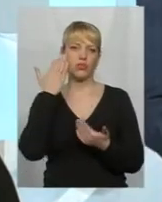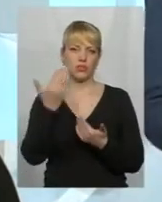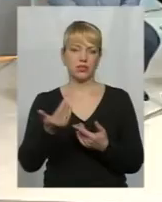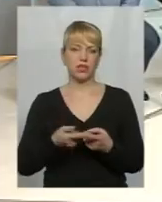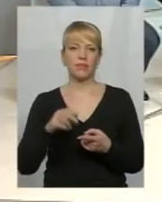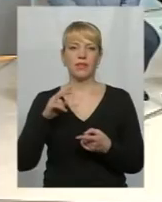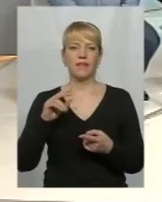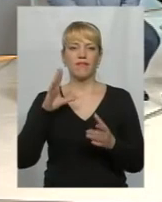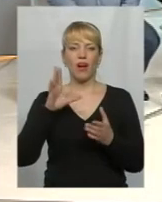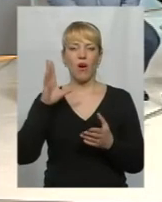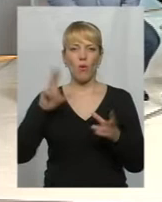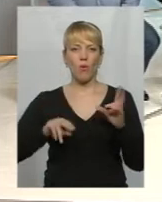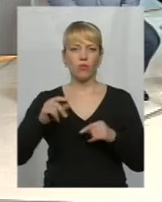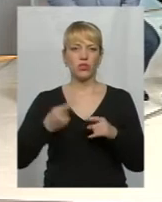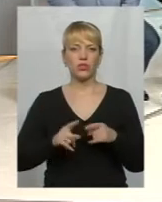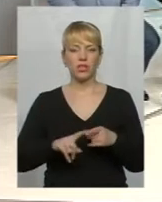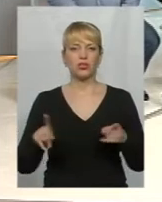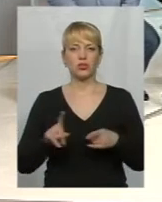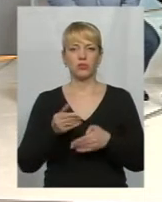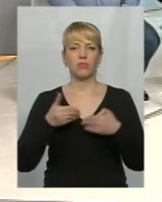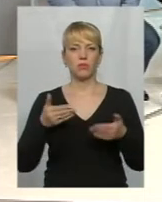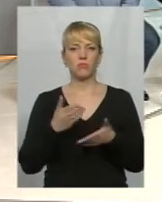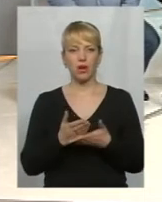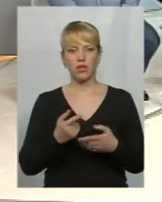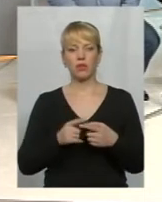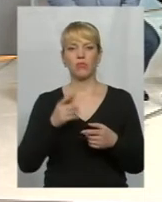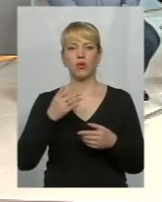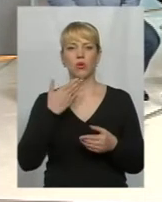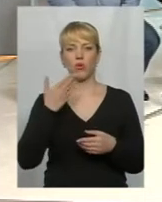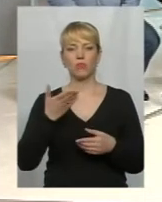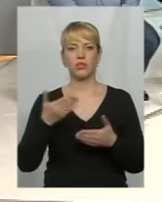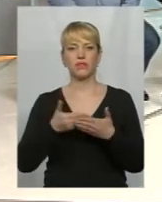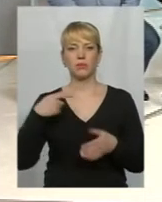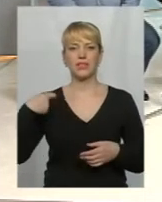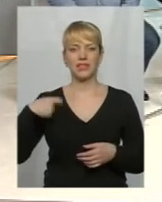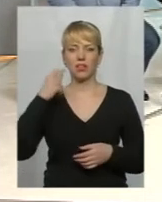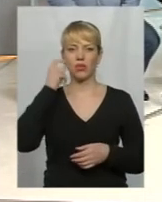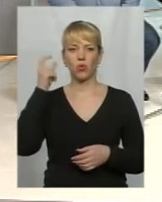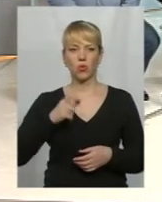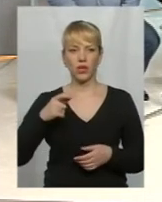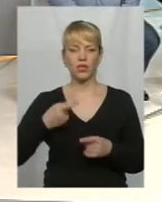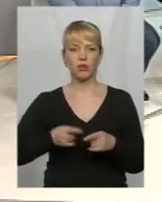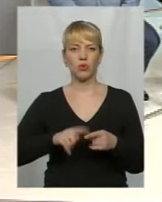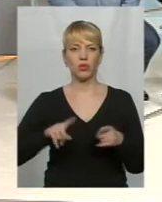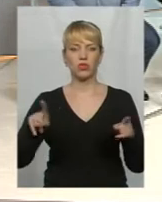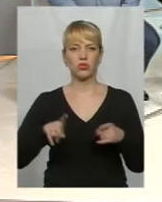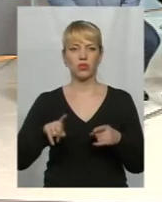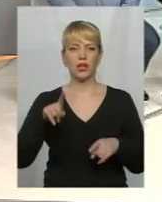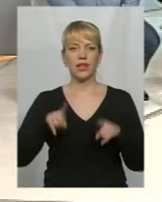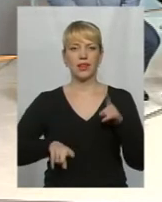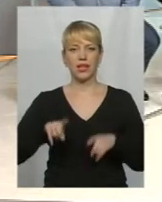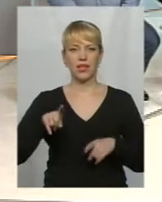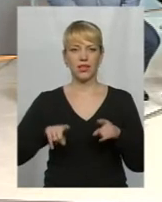враховуючи те, що сьогодні ми вже маємо ряд коментарів від президента України про те, що деякі